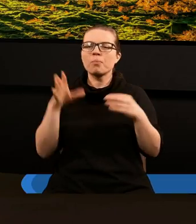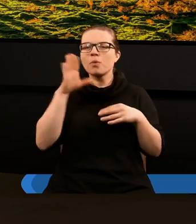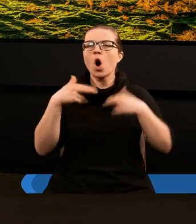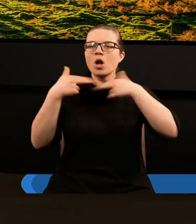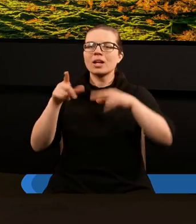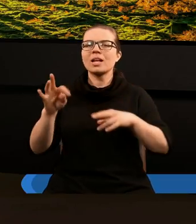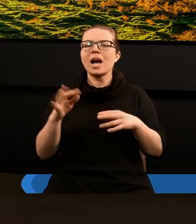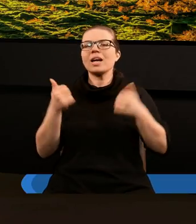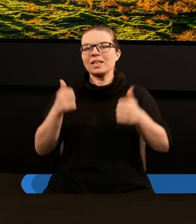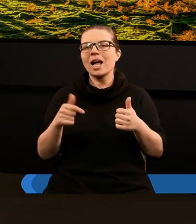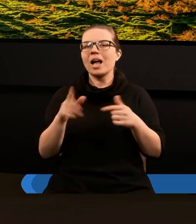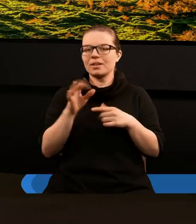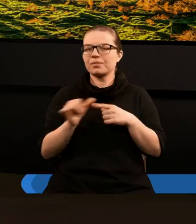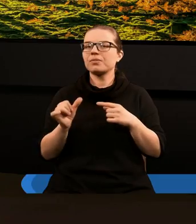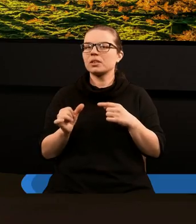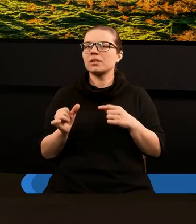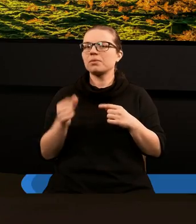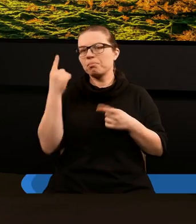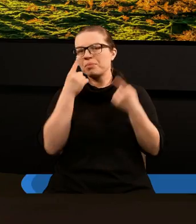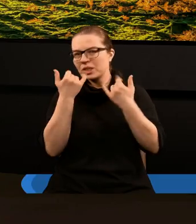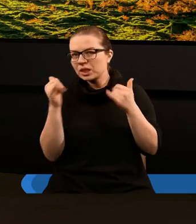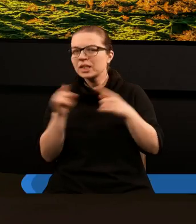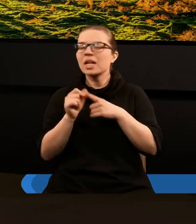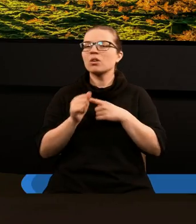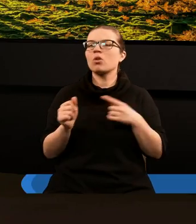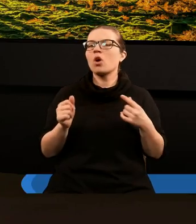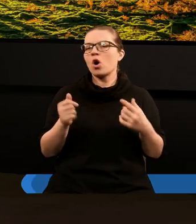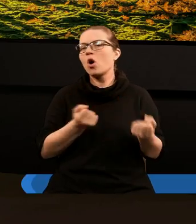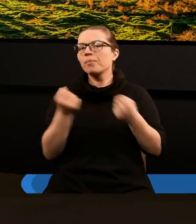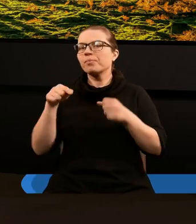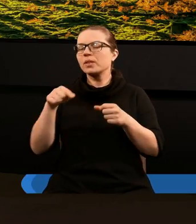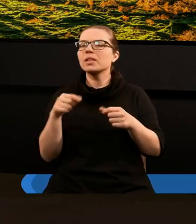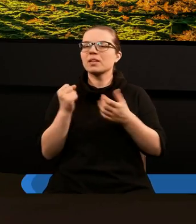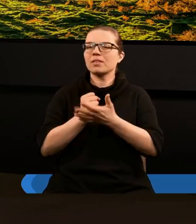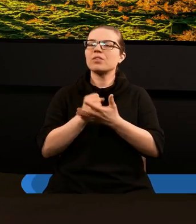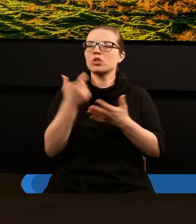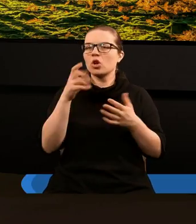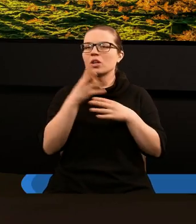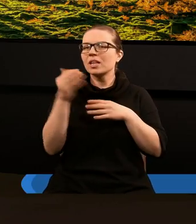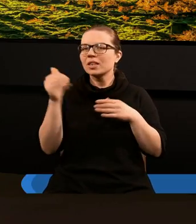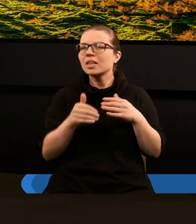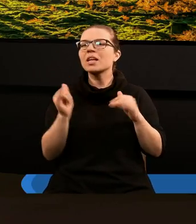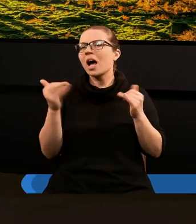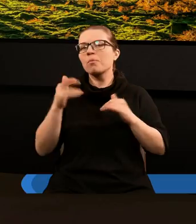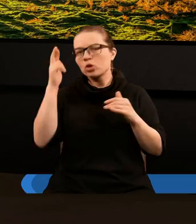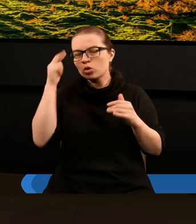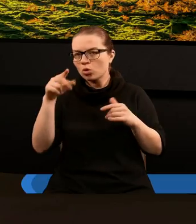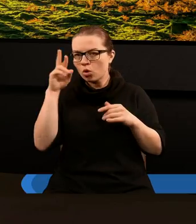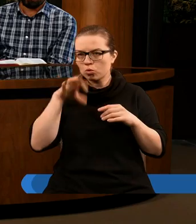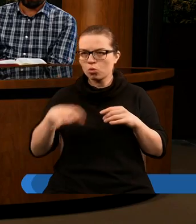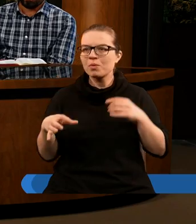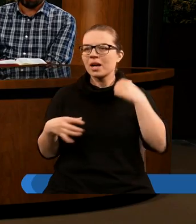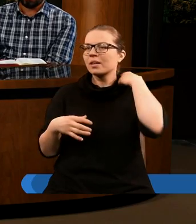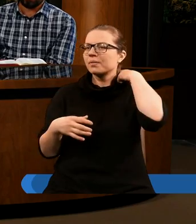Panu Bogu stan ludzi. Czy jakieś inne myśli odnośnie 144 tysięcy? Jak należy rozumieć tą grupę?